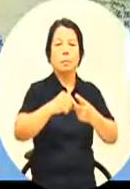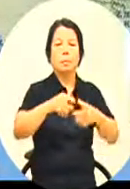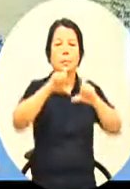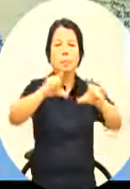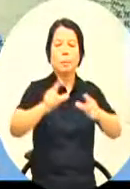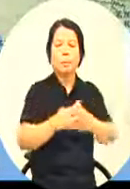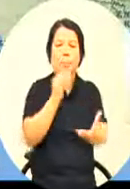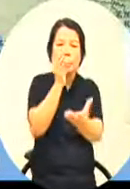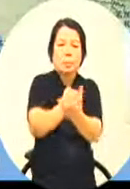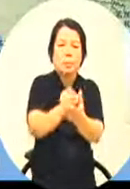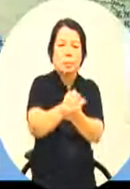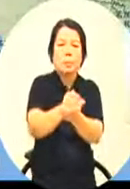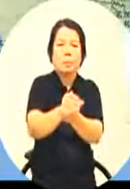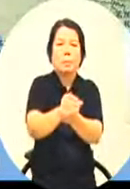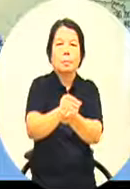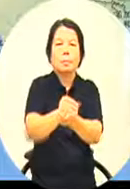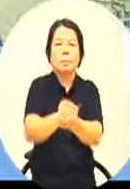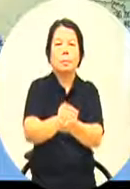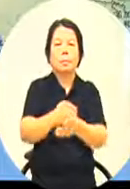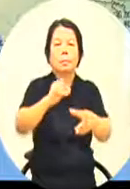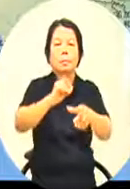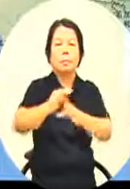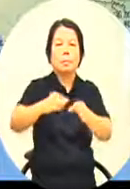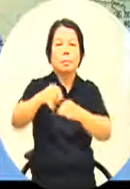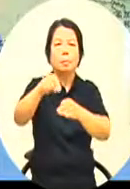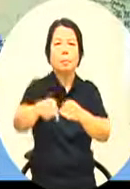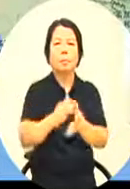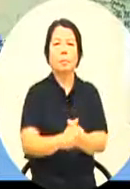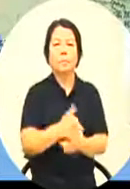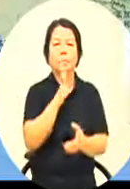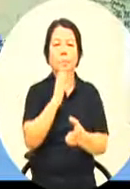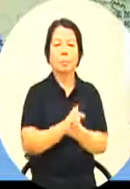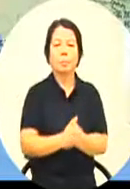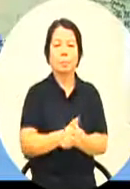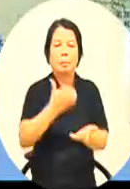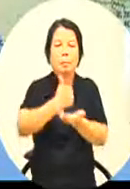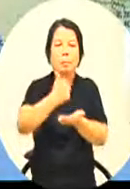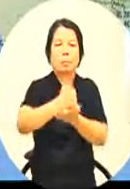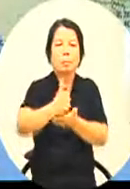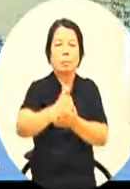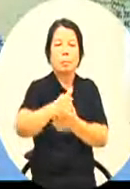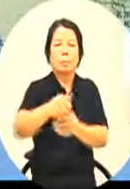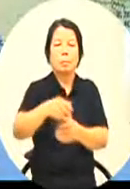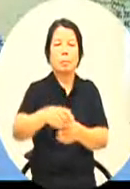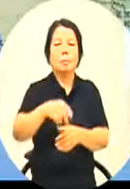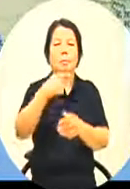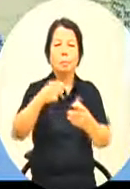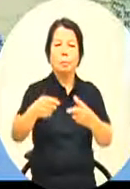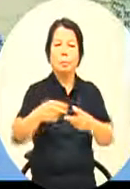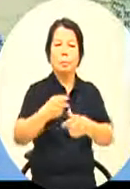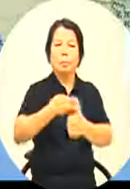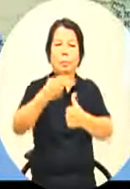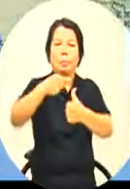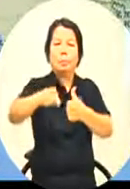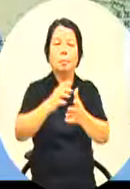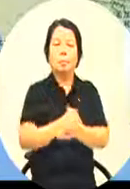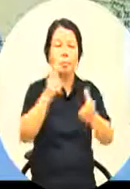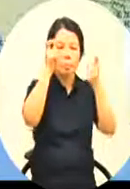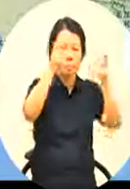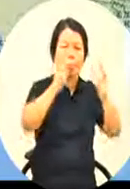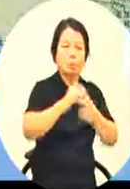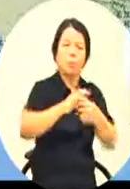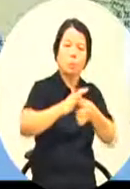市场是我们第二大的出口市场那跟高雄又有什么关系呢